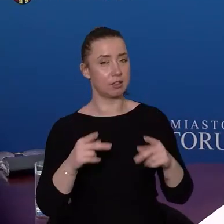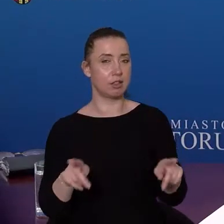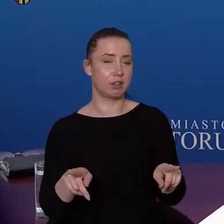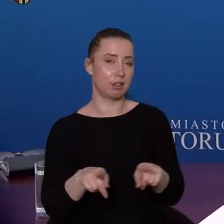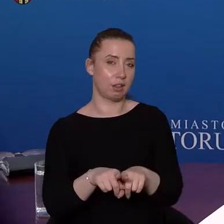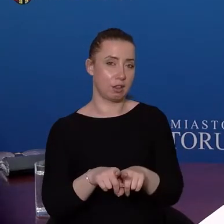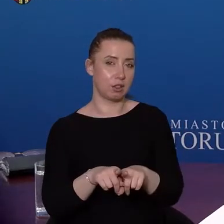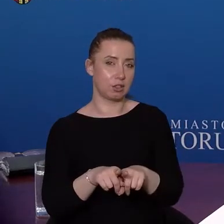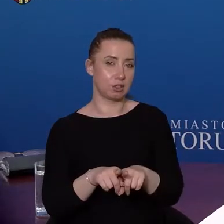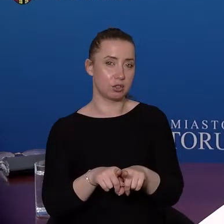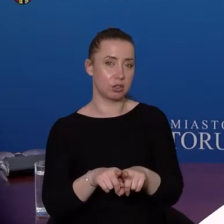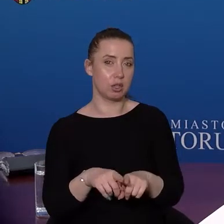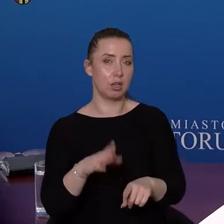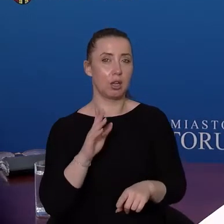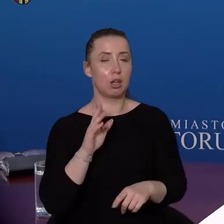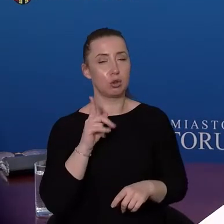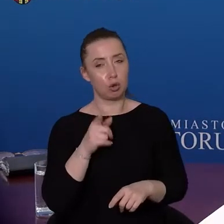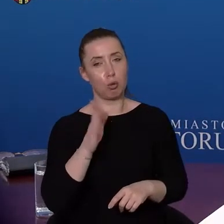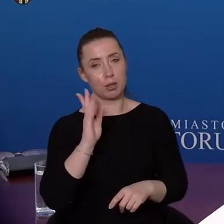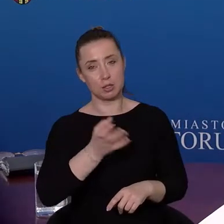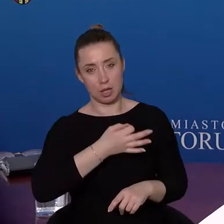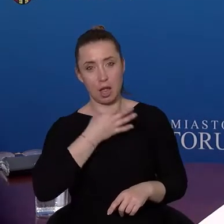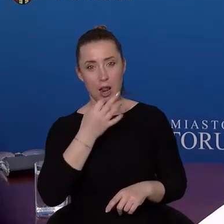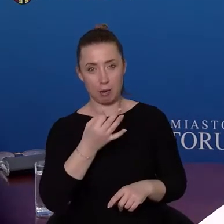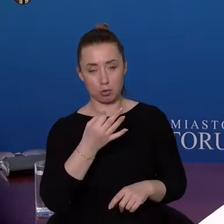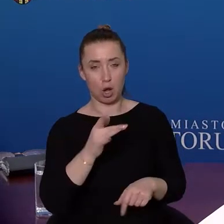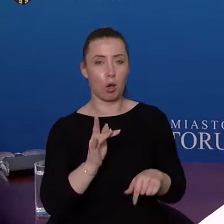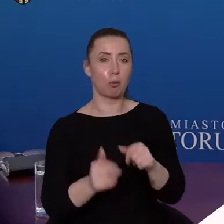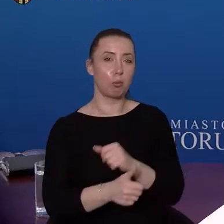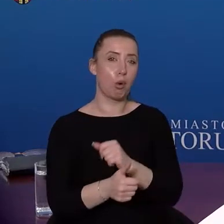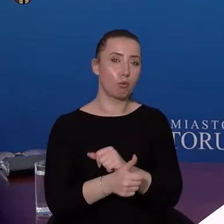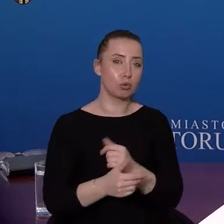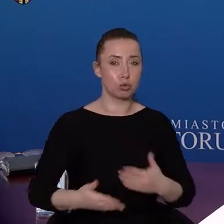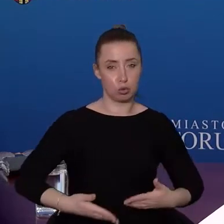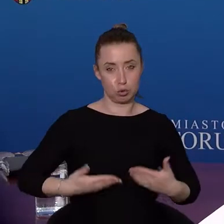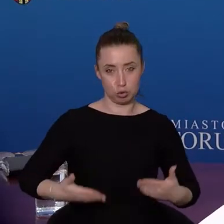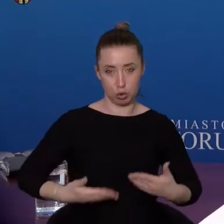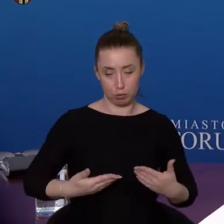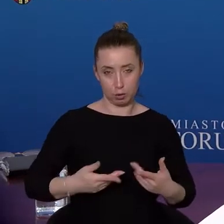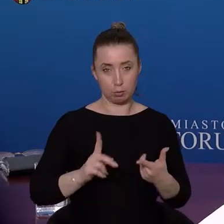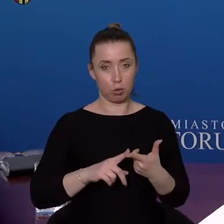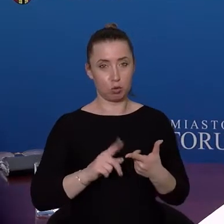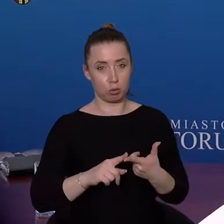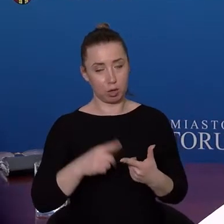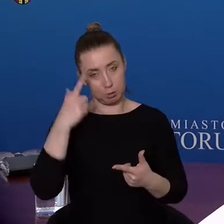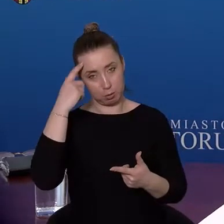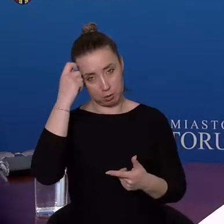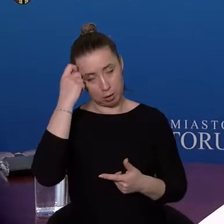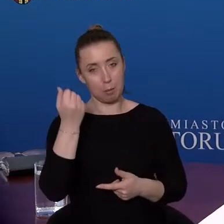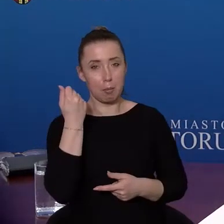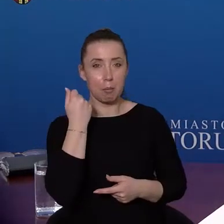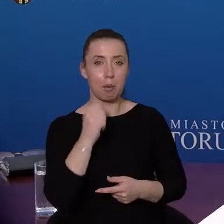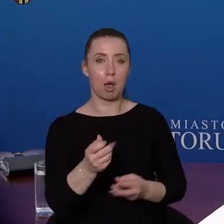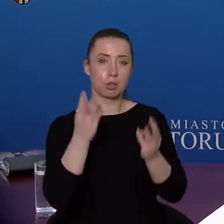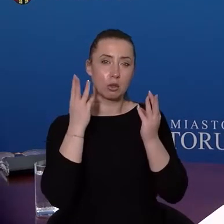będzie tym wskazanym z przyczyn zdrowotnych. I po drugie, pamiętajmy, bardzo ważną, bardzo